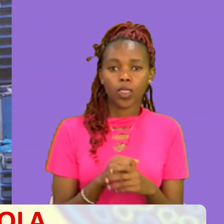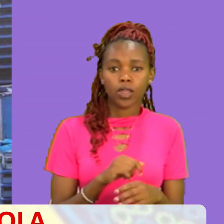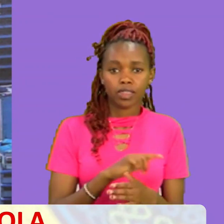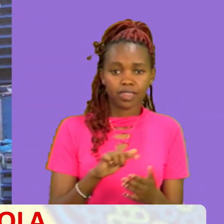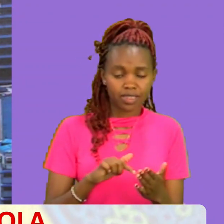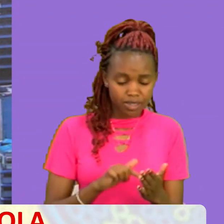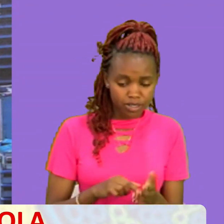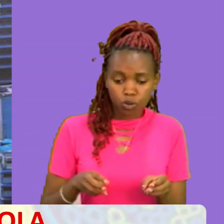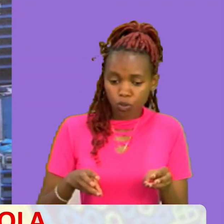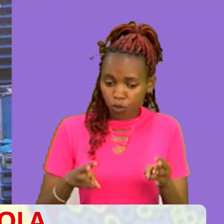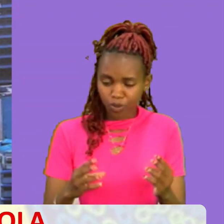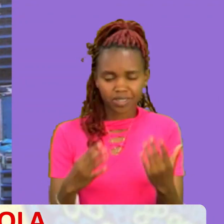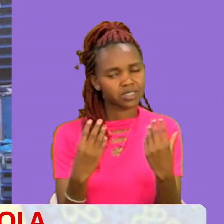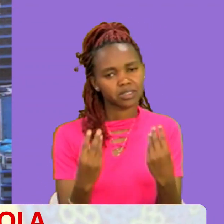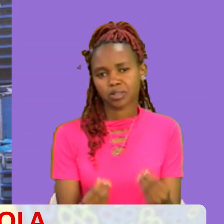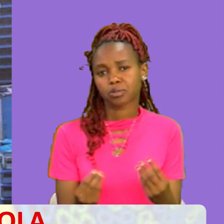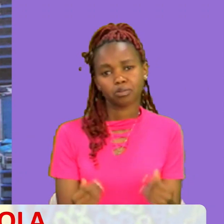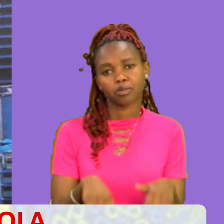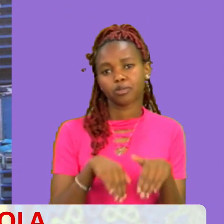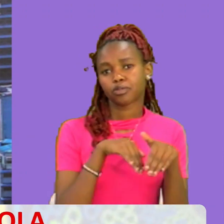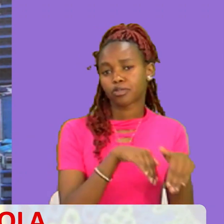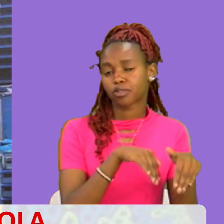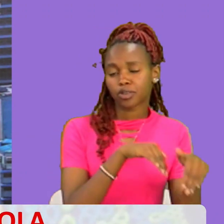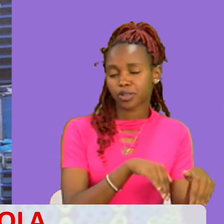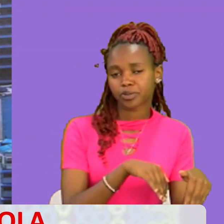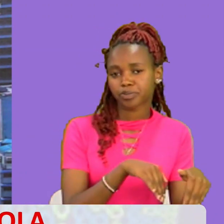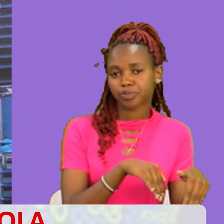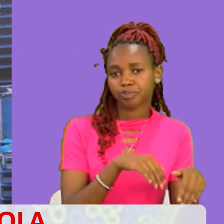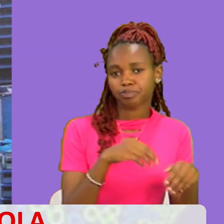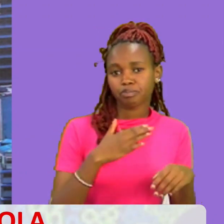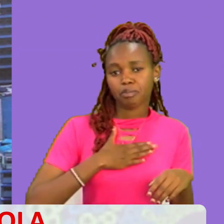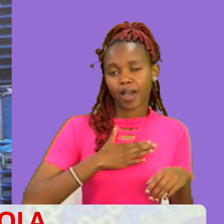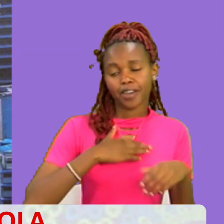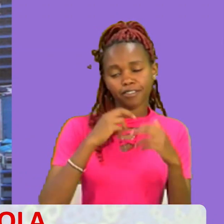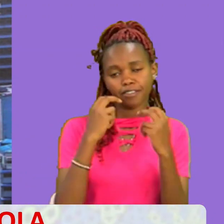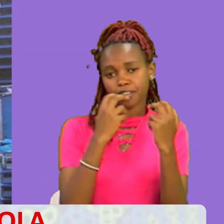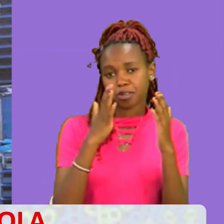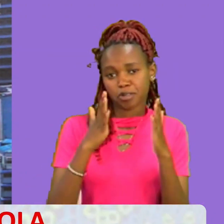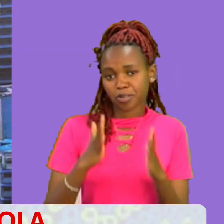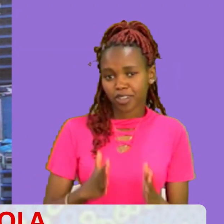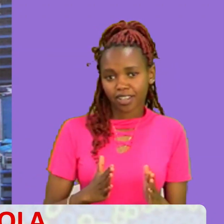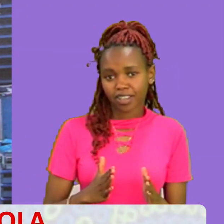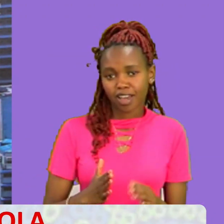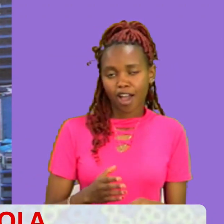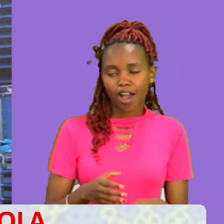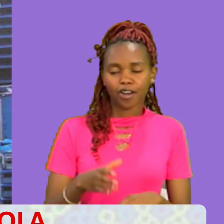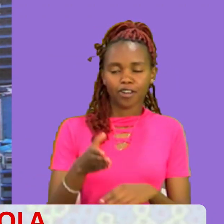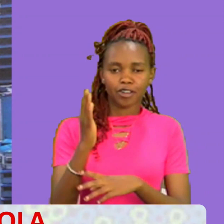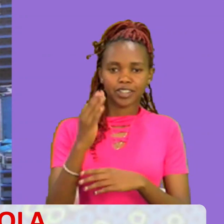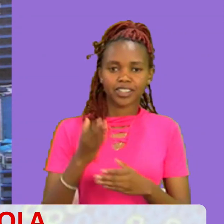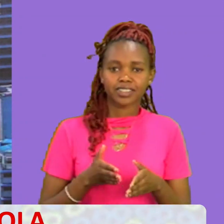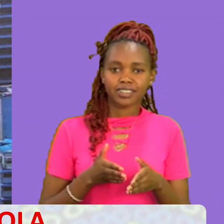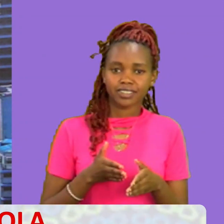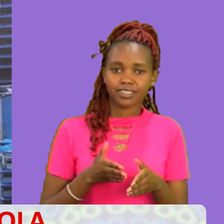raisi Fuata Nimipenda tule kukumiza Mpenzi mtazamaji Kana kwamba Mungu bado Anakupatia nafasi nyingine Yawe